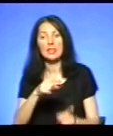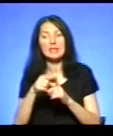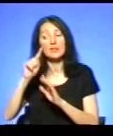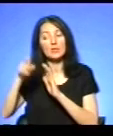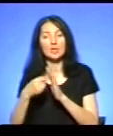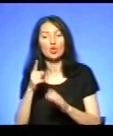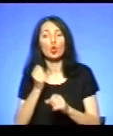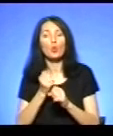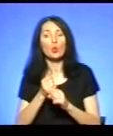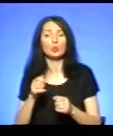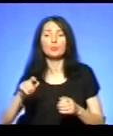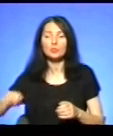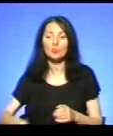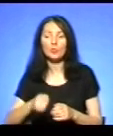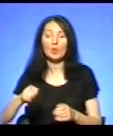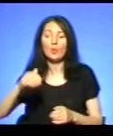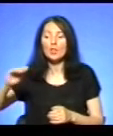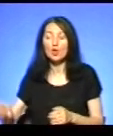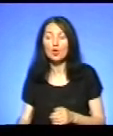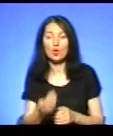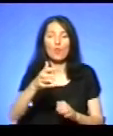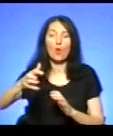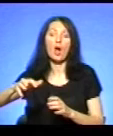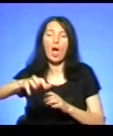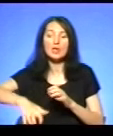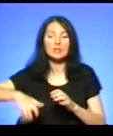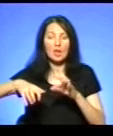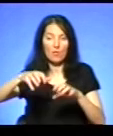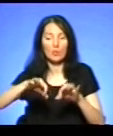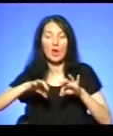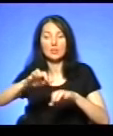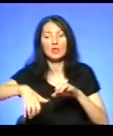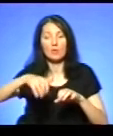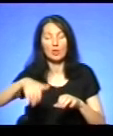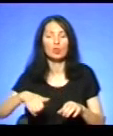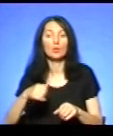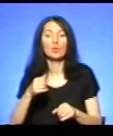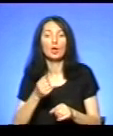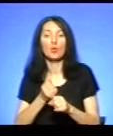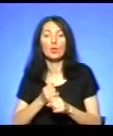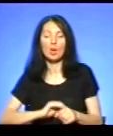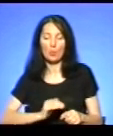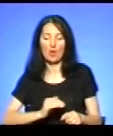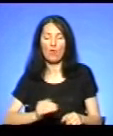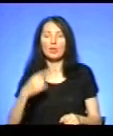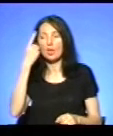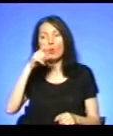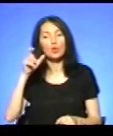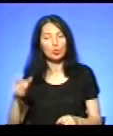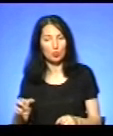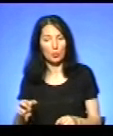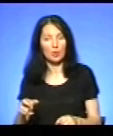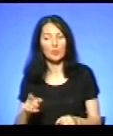роботу з копання рову екскалатором виконувала приватна особа, яку винайняли мешканці новобудови. Хто конкретно наразі,